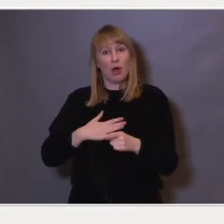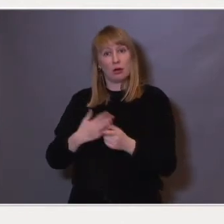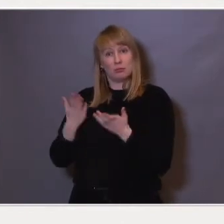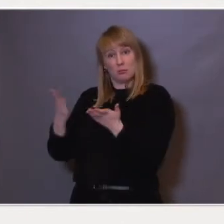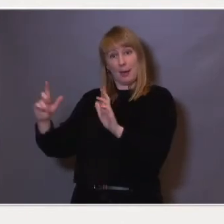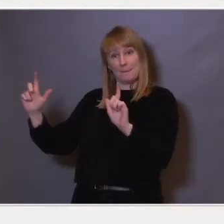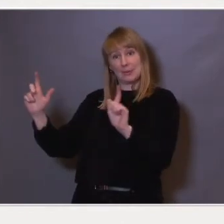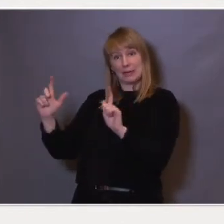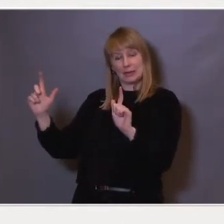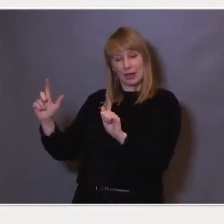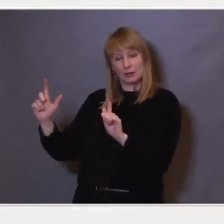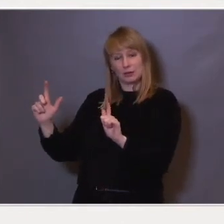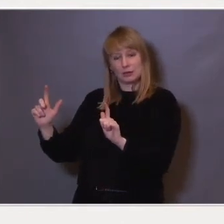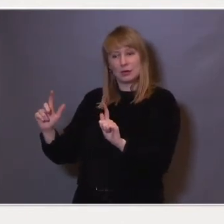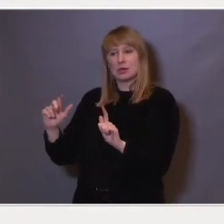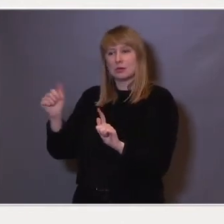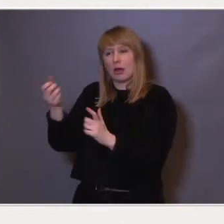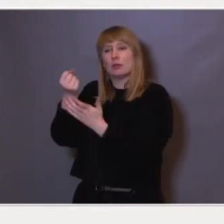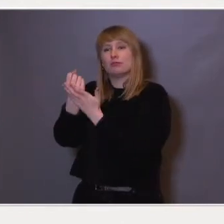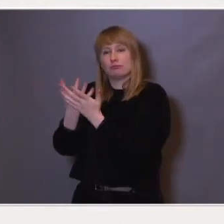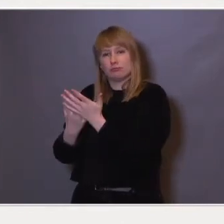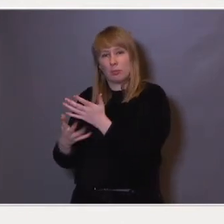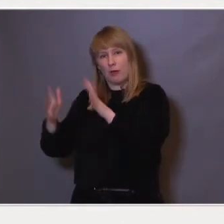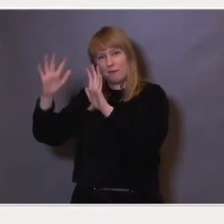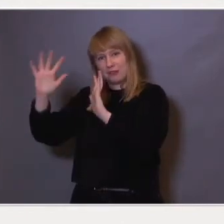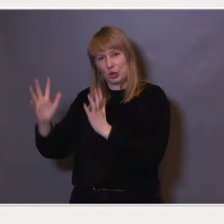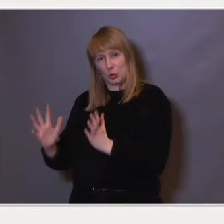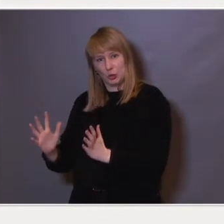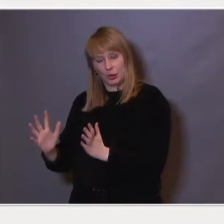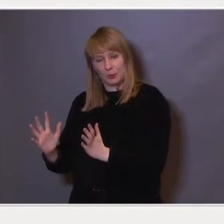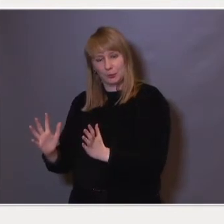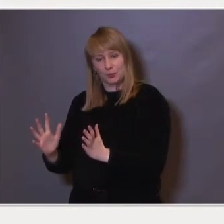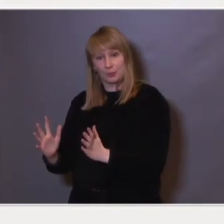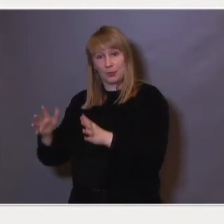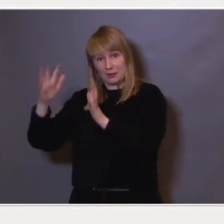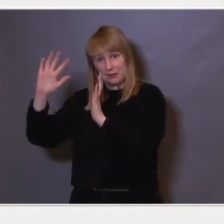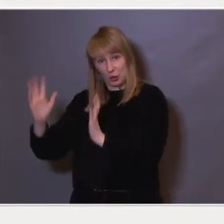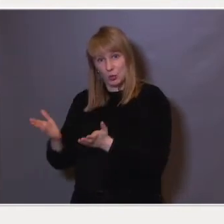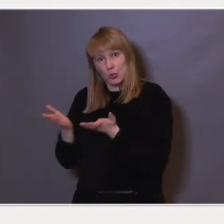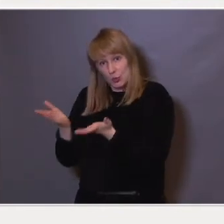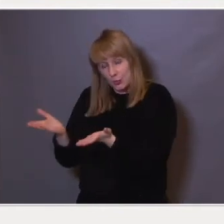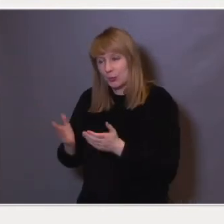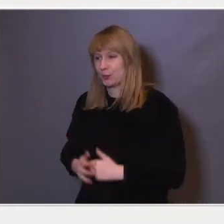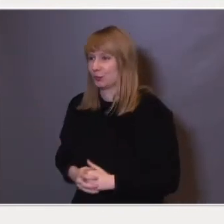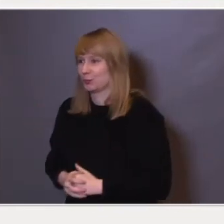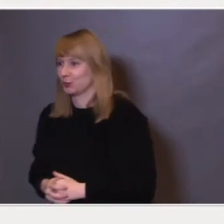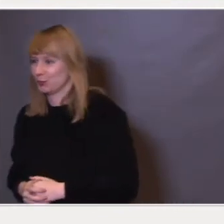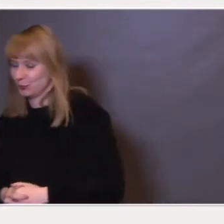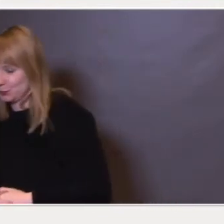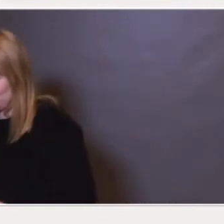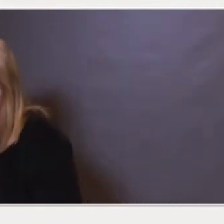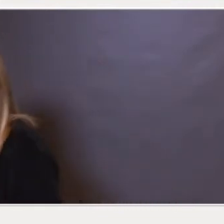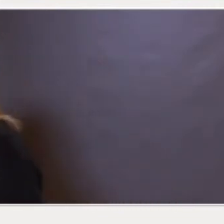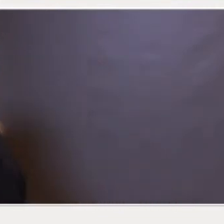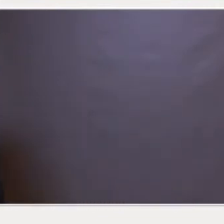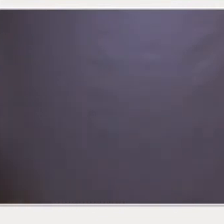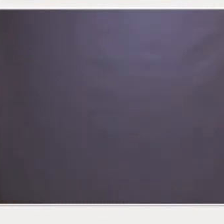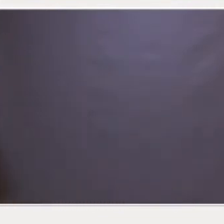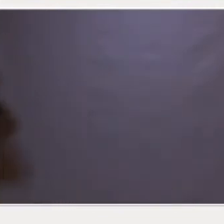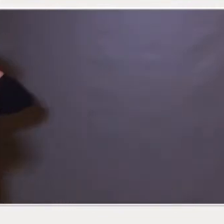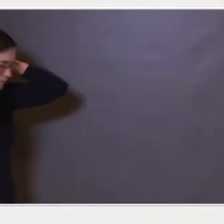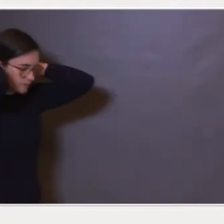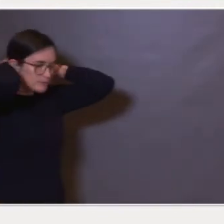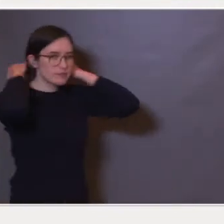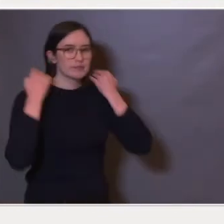denne måten. Jeg skal bruke litt tid på denne figuren her. Den figuren viser grunnskolepoeng og